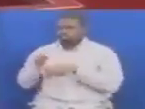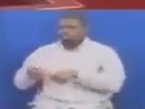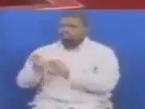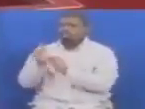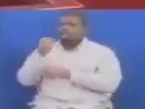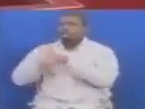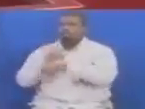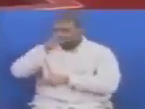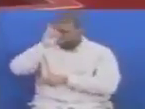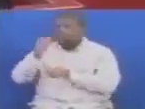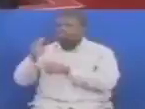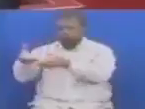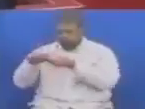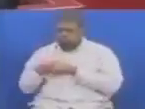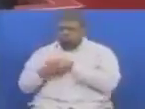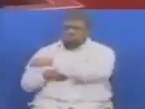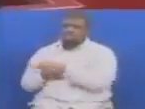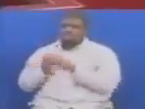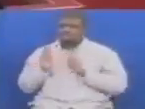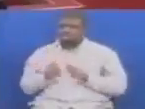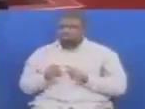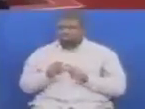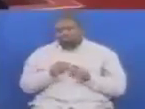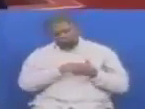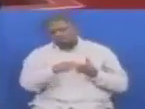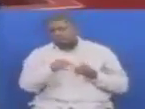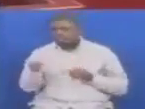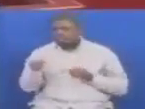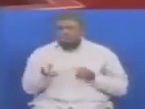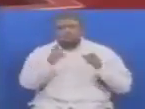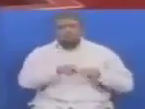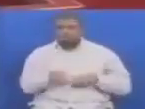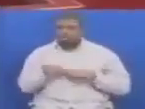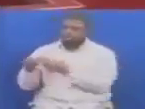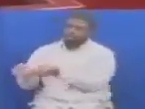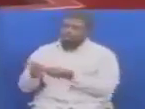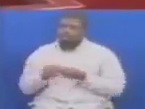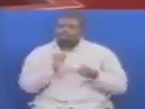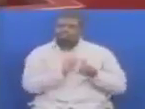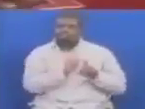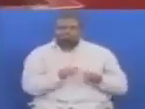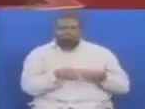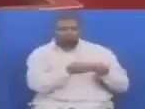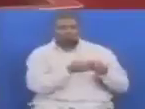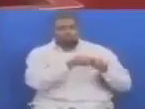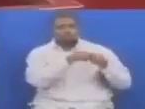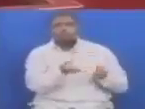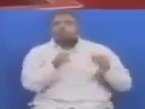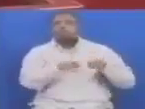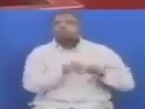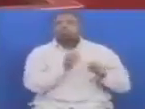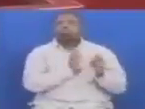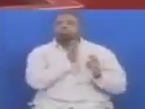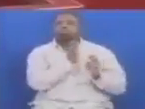kali Ili sasa kama kutuwa kwa nafidia Itakuwa ni moja katia hukumu ambazo atapewa Na viombo vinavotua hukumu kwa ajili ya